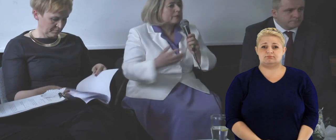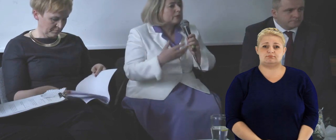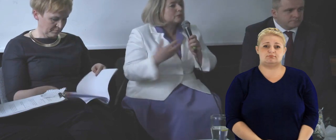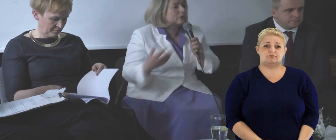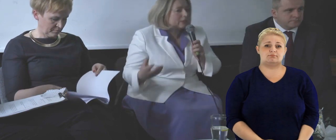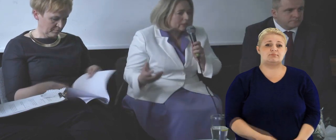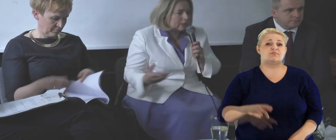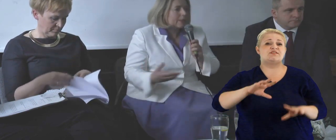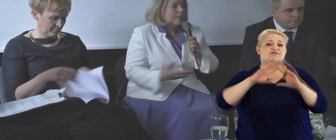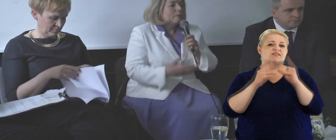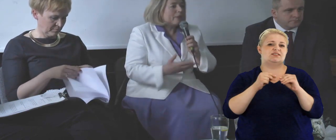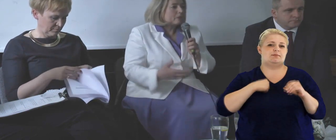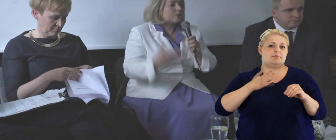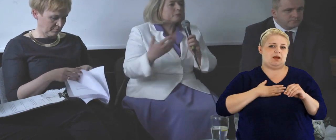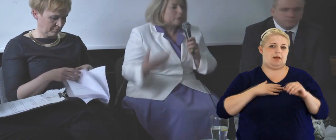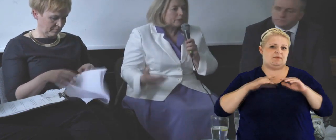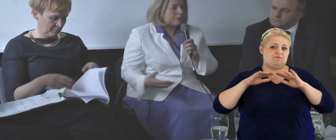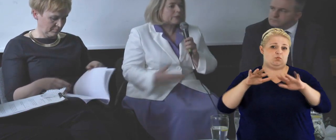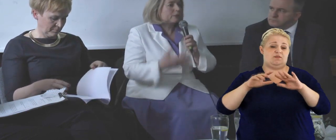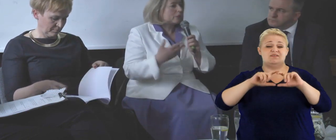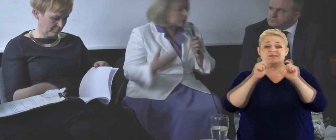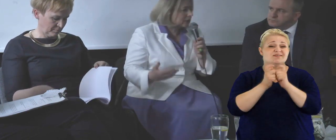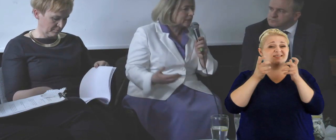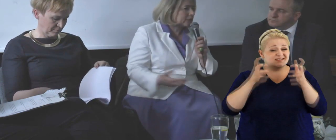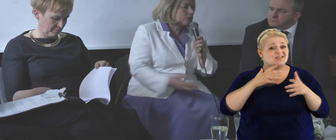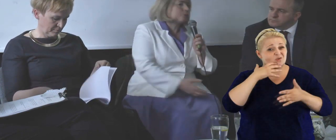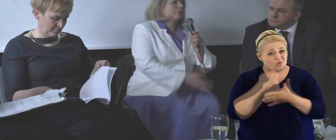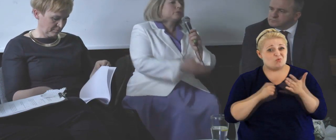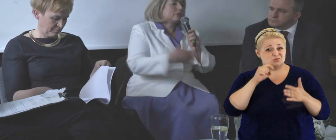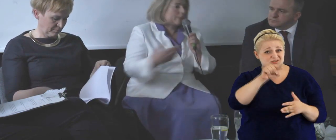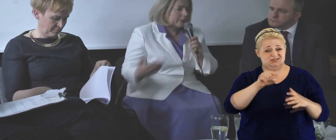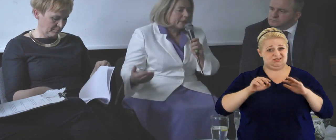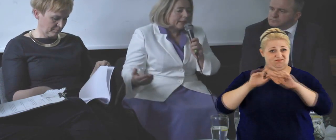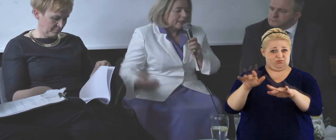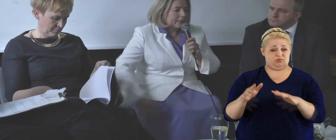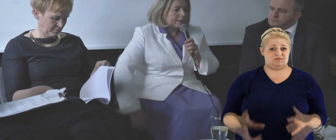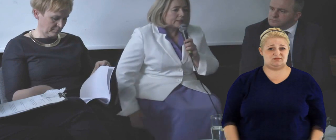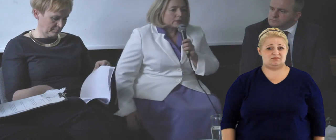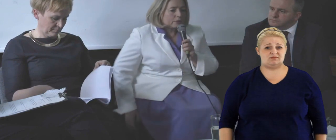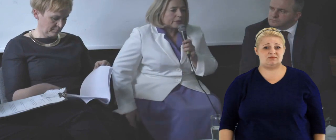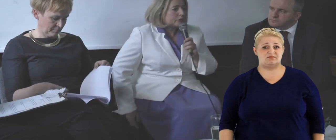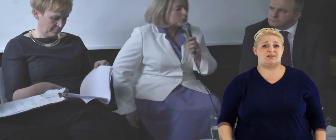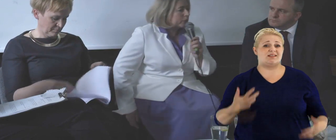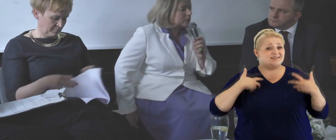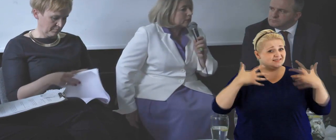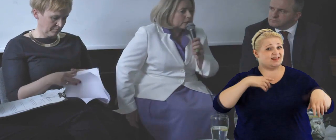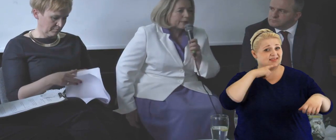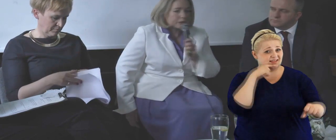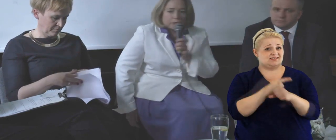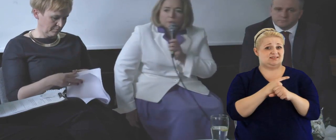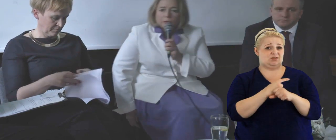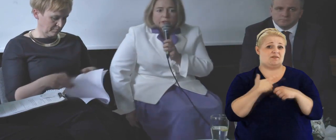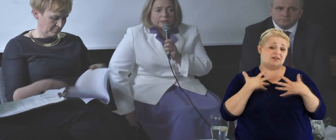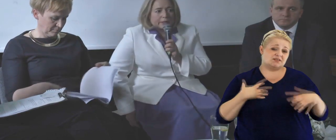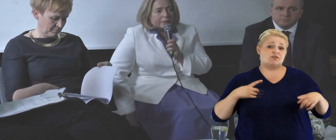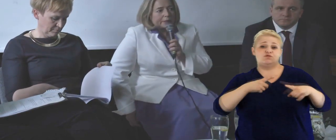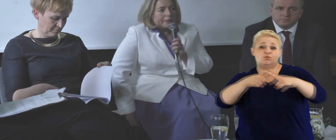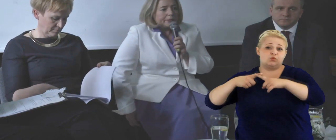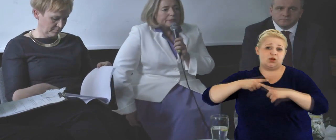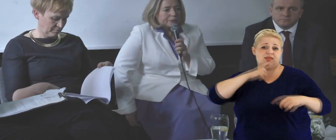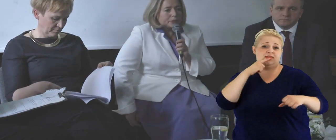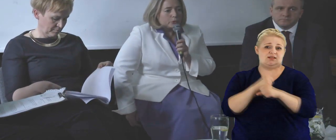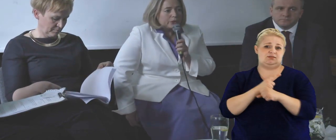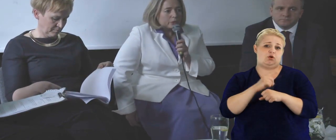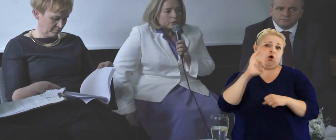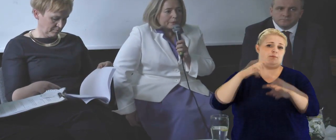kierunku, prawda, że wszyscy mamy wpływ, chcemy korzystać z tego wpływu, chcemy decydować, współdecydować o polityce